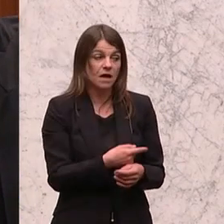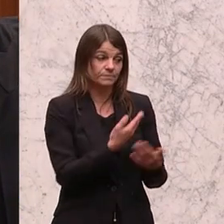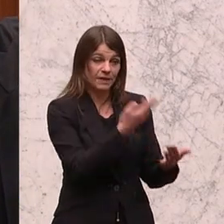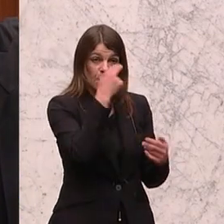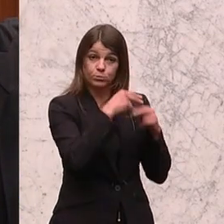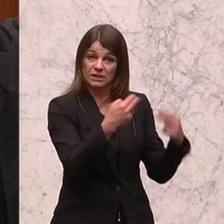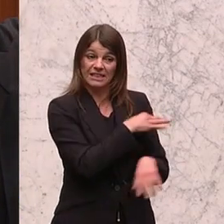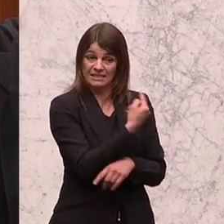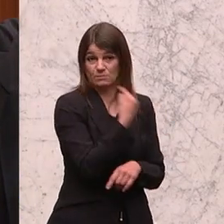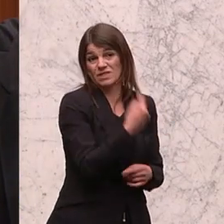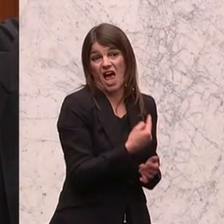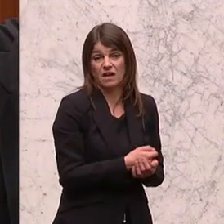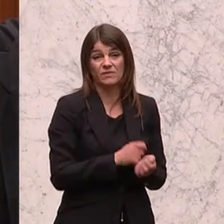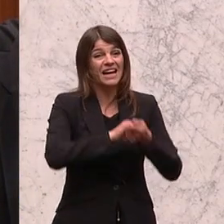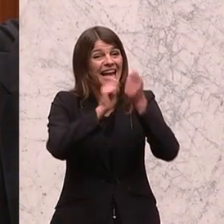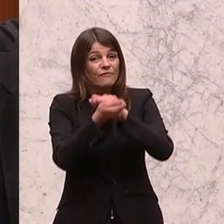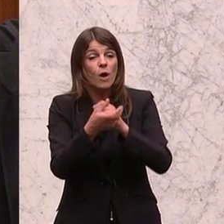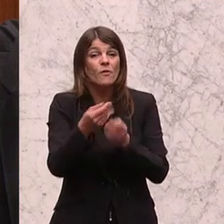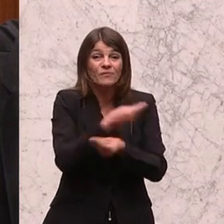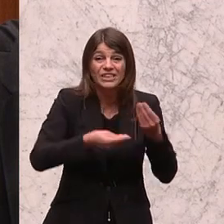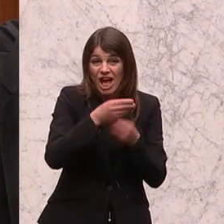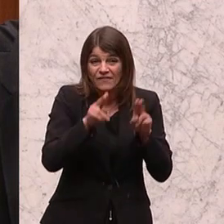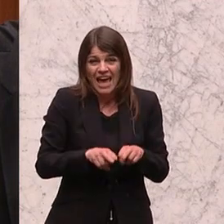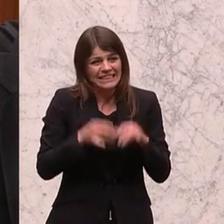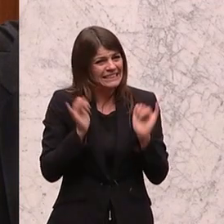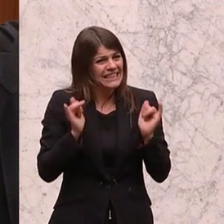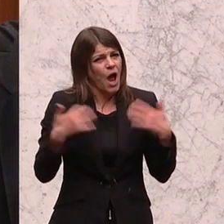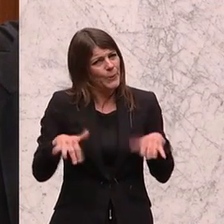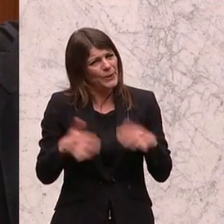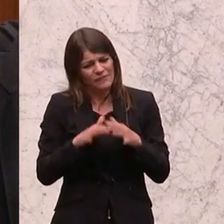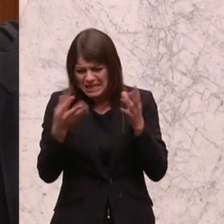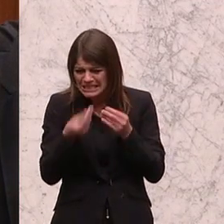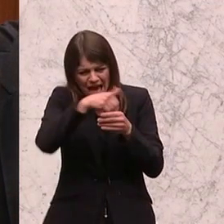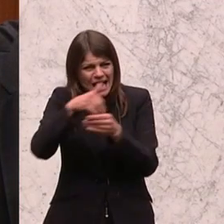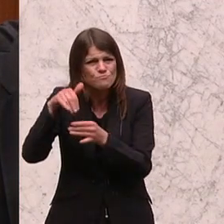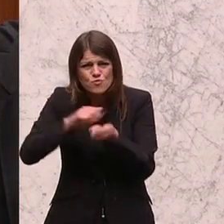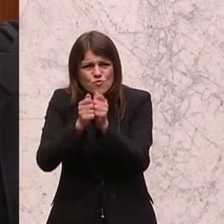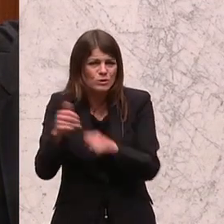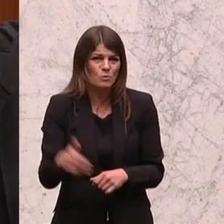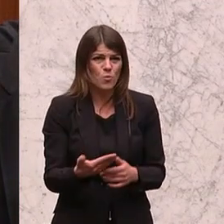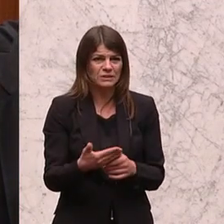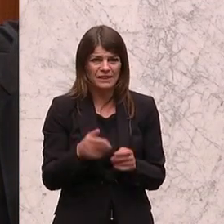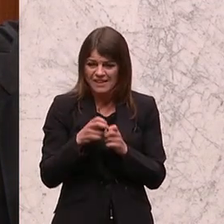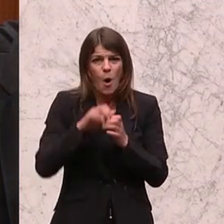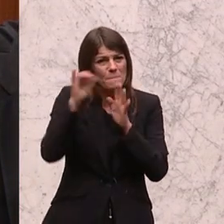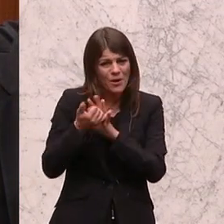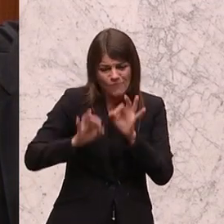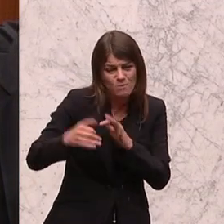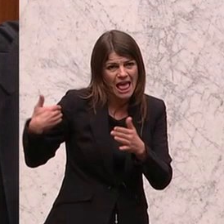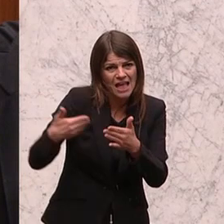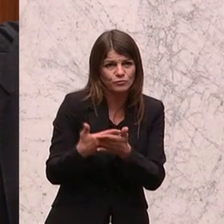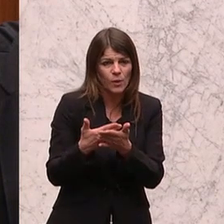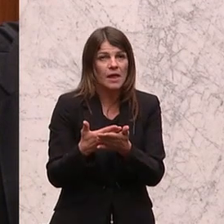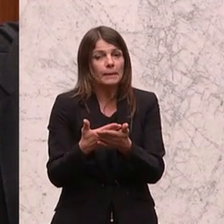Bundeskanzler, auch gesagt hast, Reform des Wirtschaftsrechts, ja, da sind noch so viele Dinge zu machen, da ist noch so vieles, was in der Beiplein wäre. Aber mit